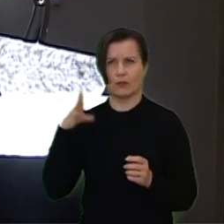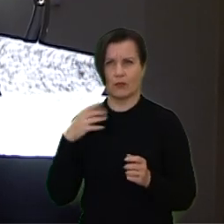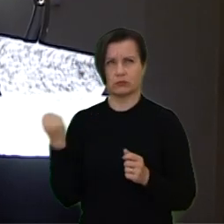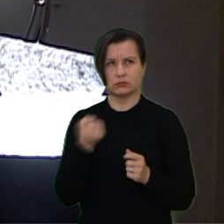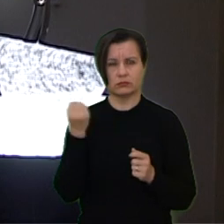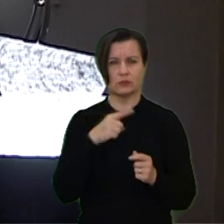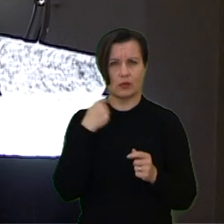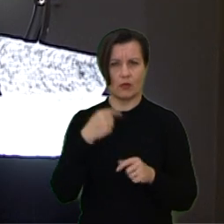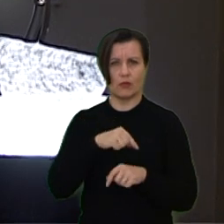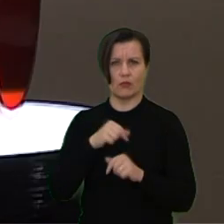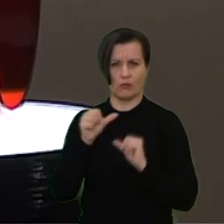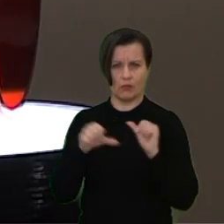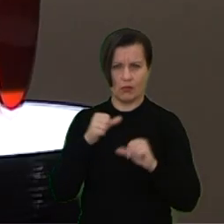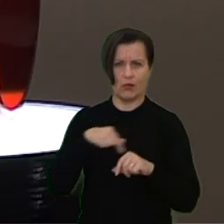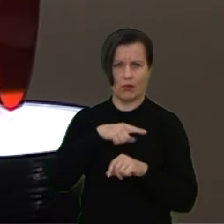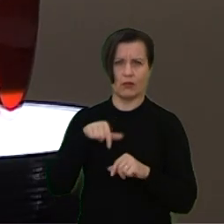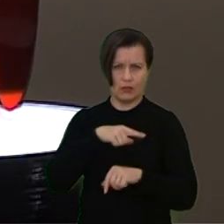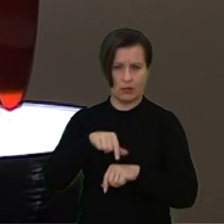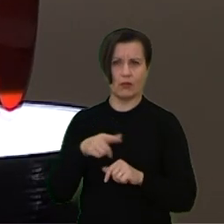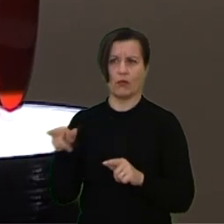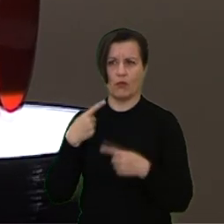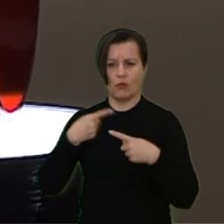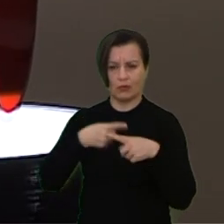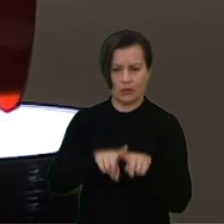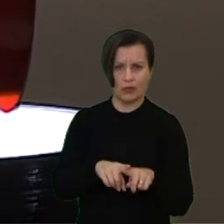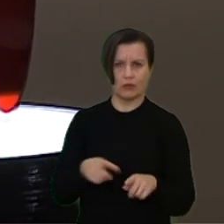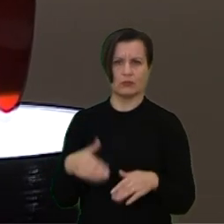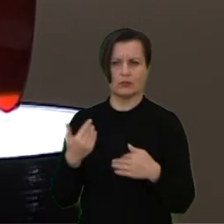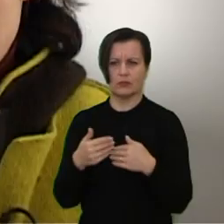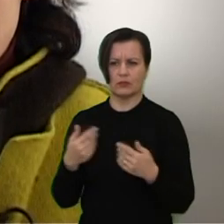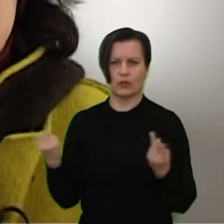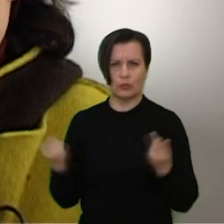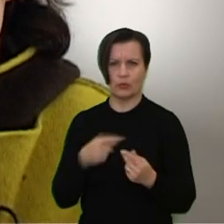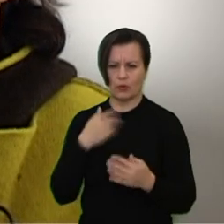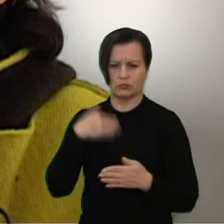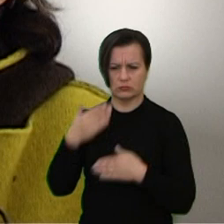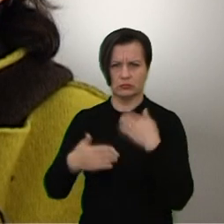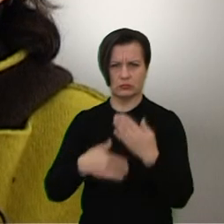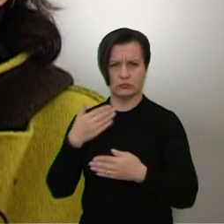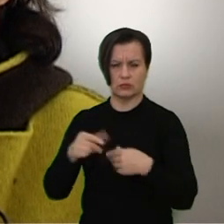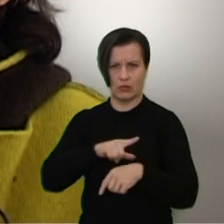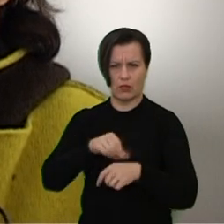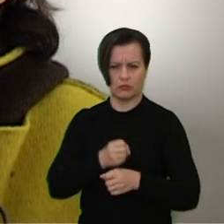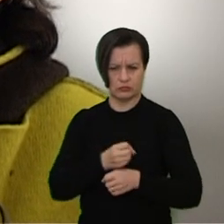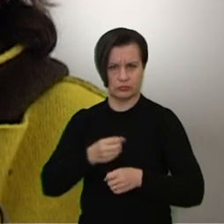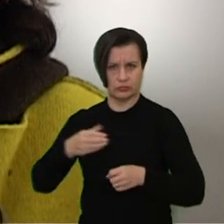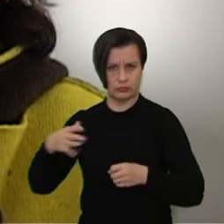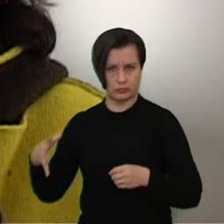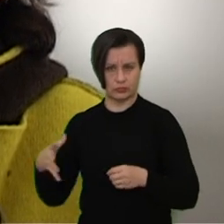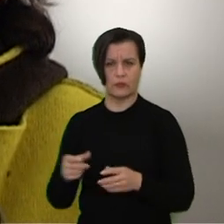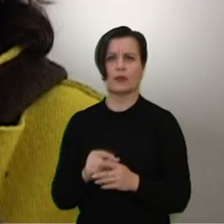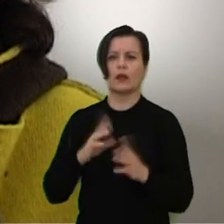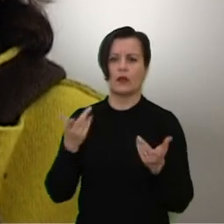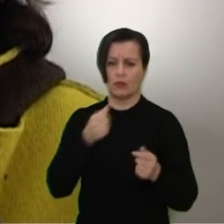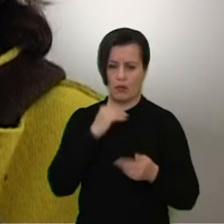kad tą idėją nešiojasi jau kažkurį laiką galvoje. Technologinis procesas reikalauja tam tikrų žingsnių, kurie yra laiko atžvilgių